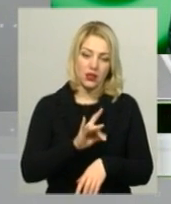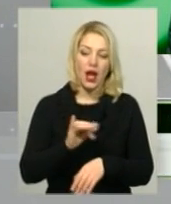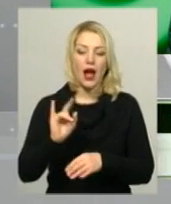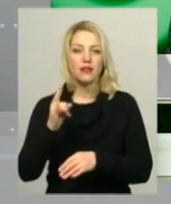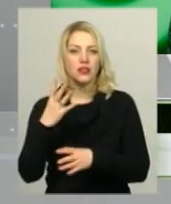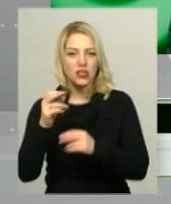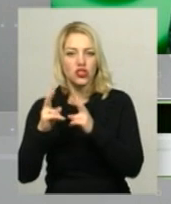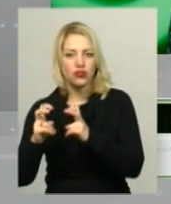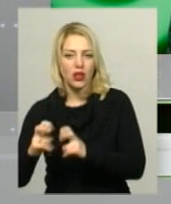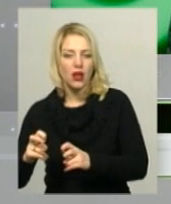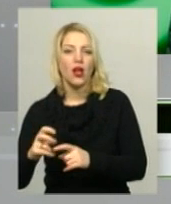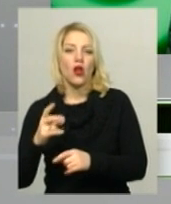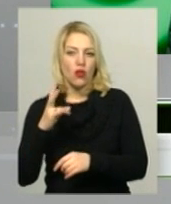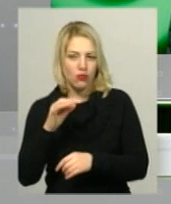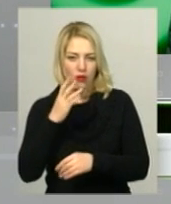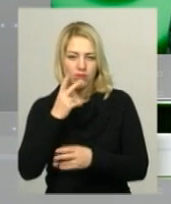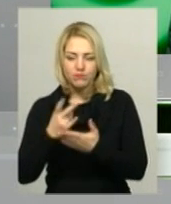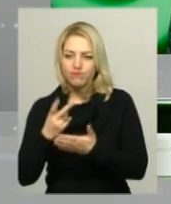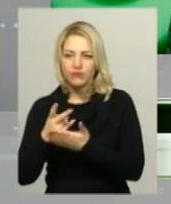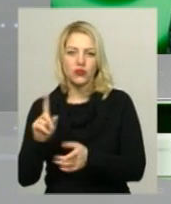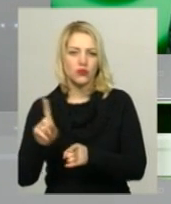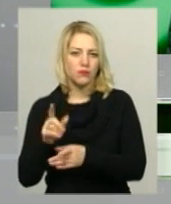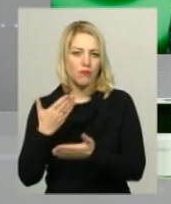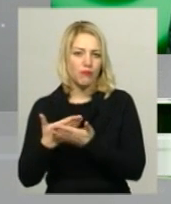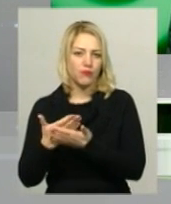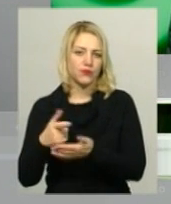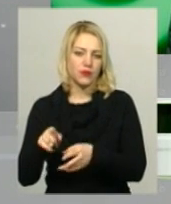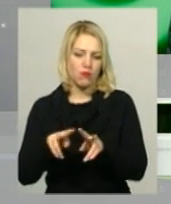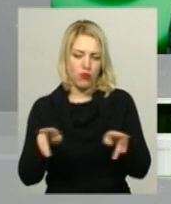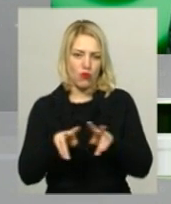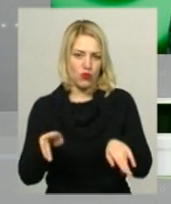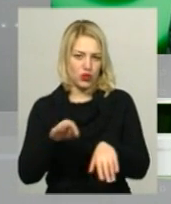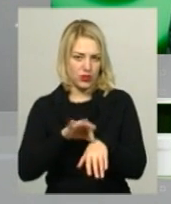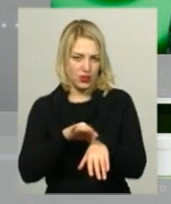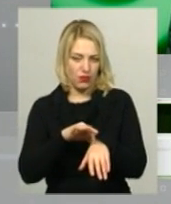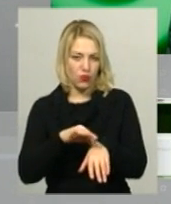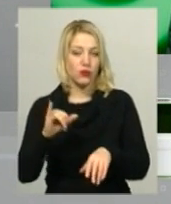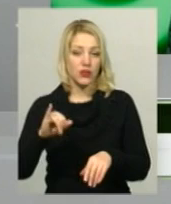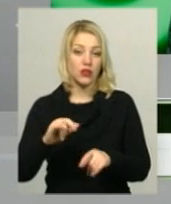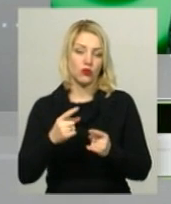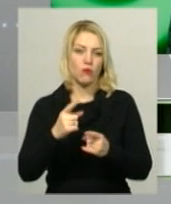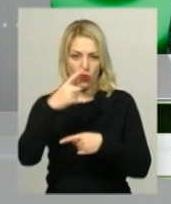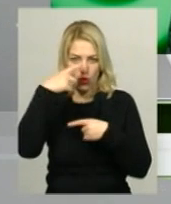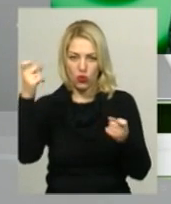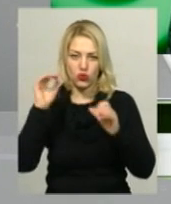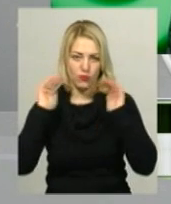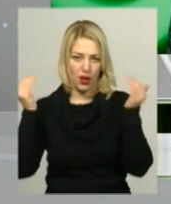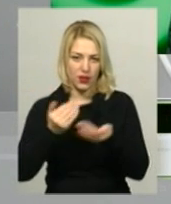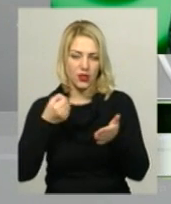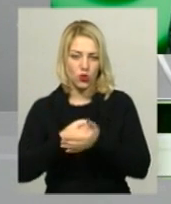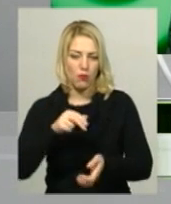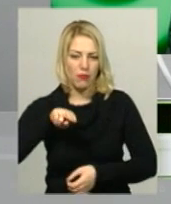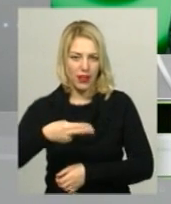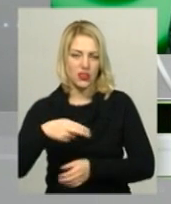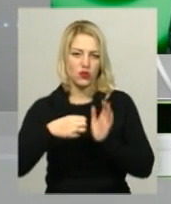аналізи, але всі симптоми – це на кору. Тому ми ввели карантин до п'ятниці